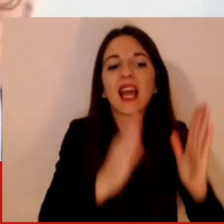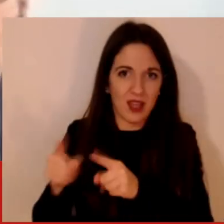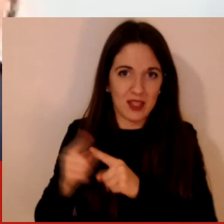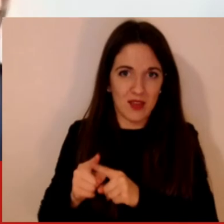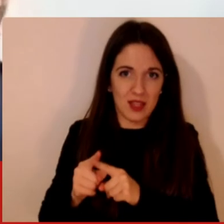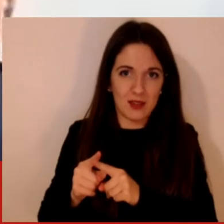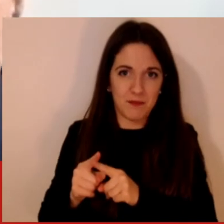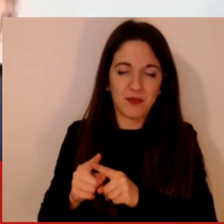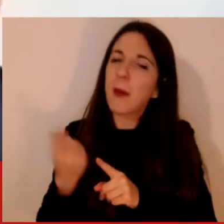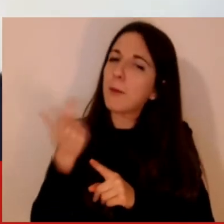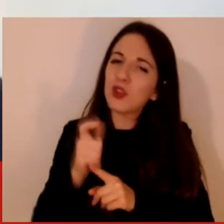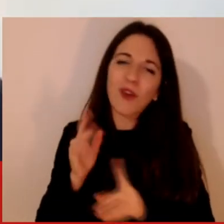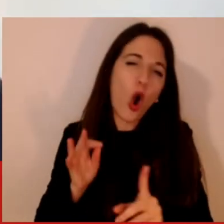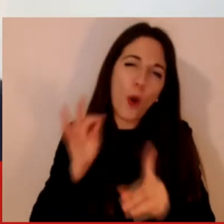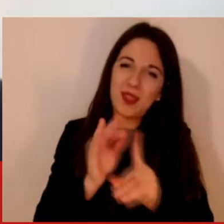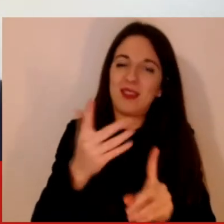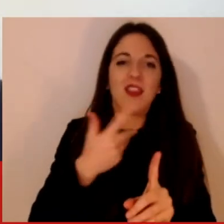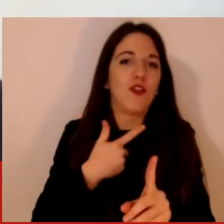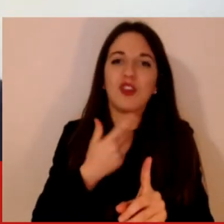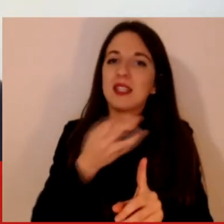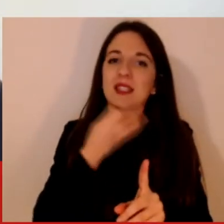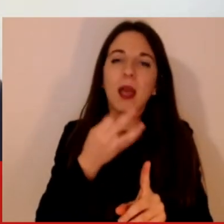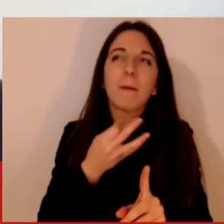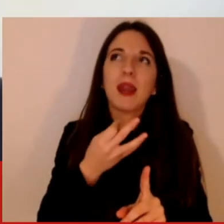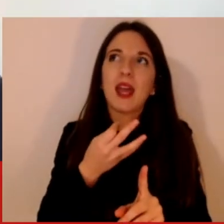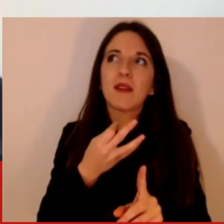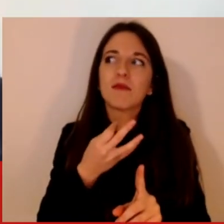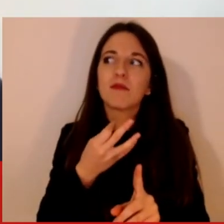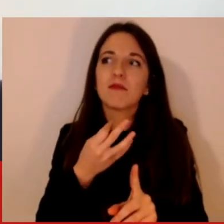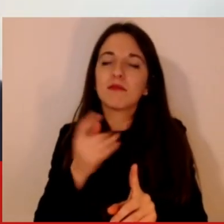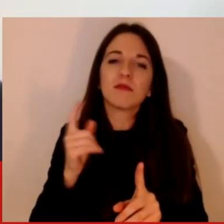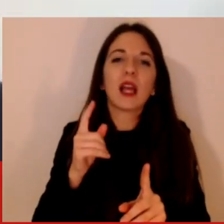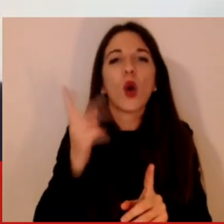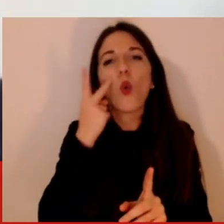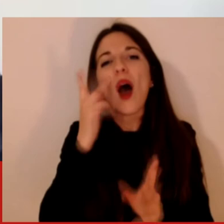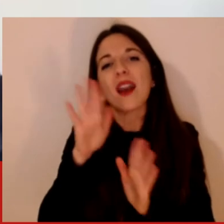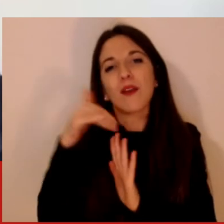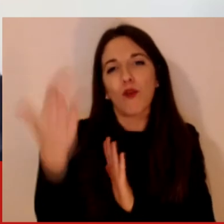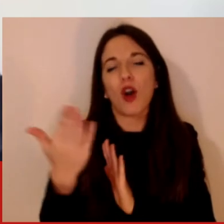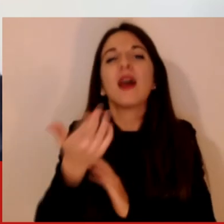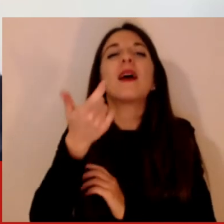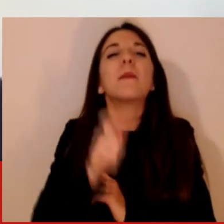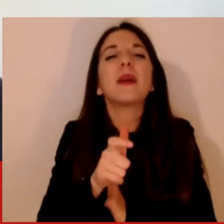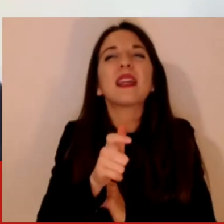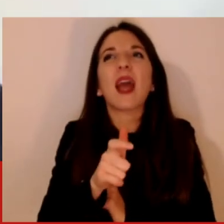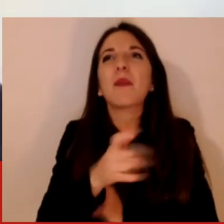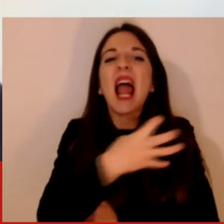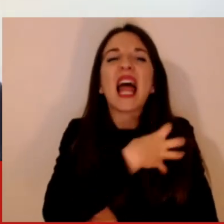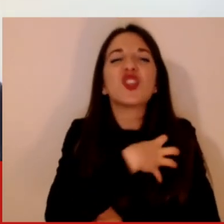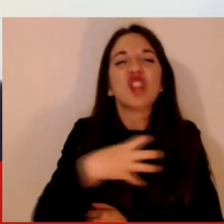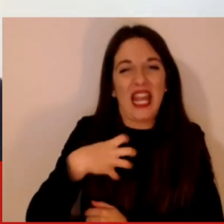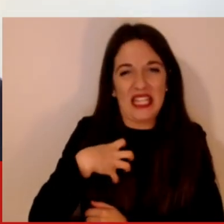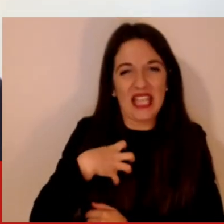appunto degli algoritmi e dello sviluppo scientifico cioè non pensare che la scienza sia qualcosa di arido dove non ci sia